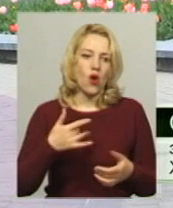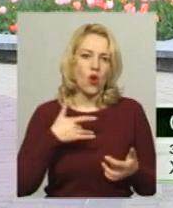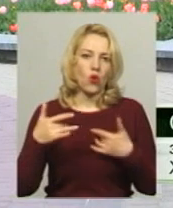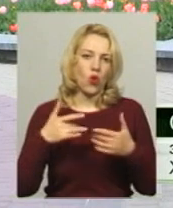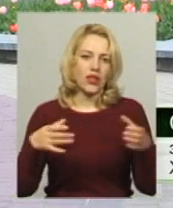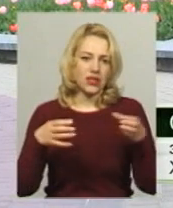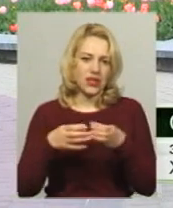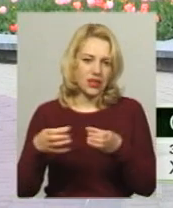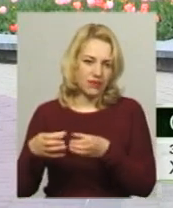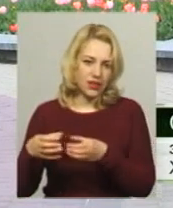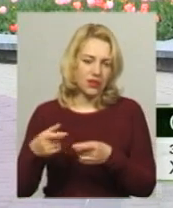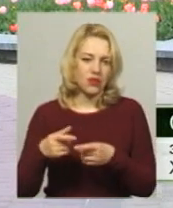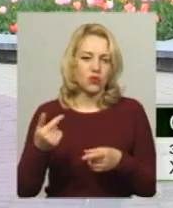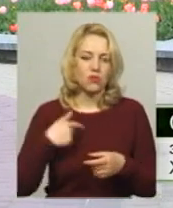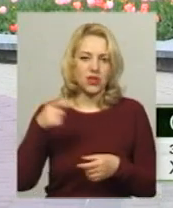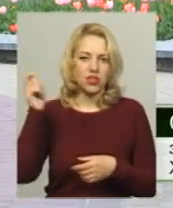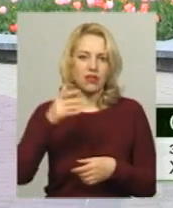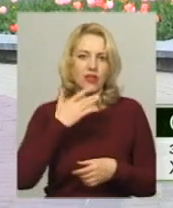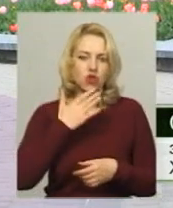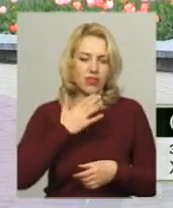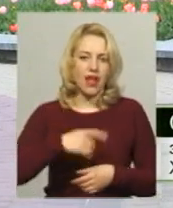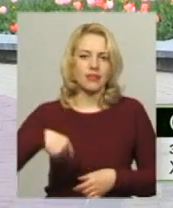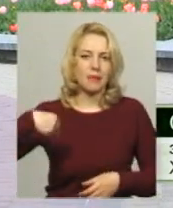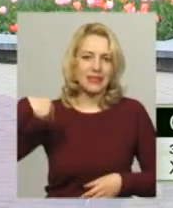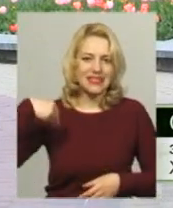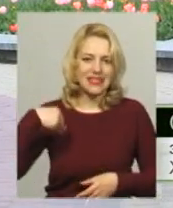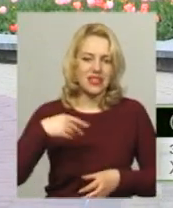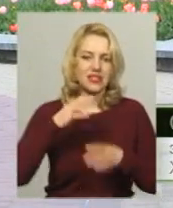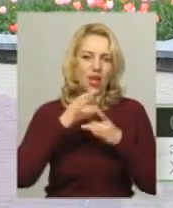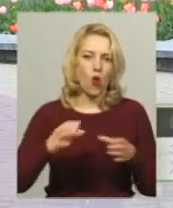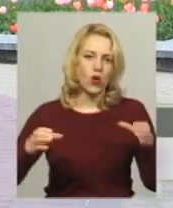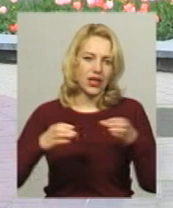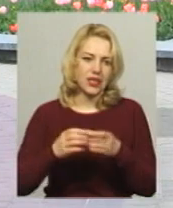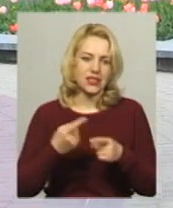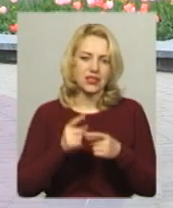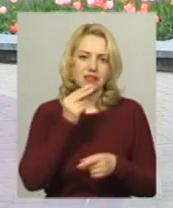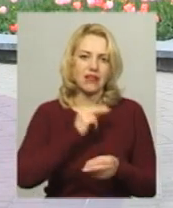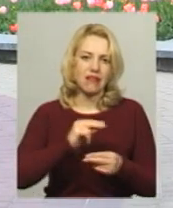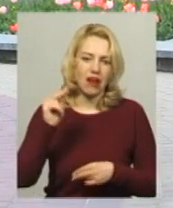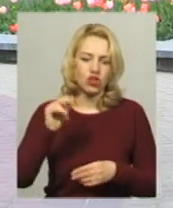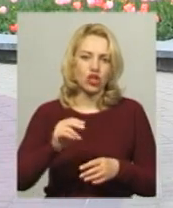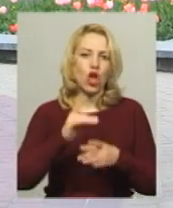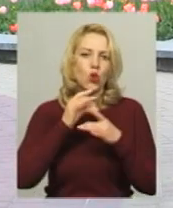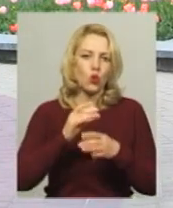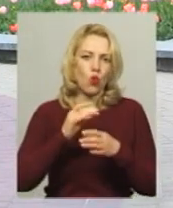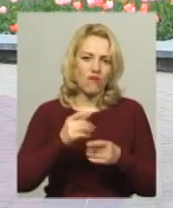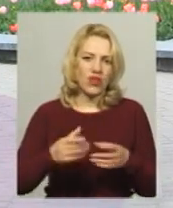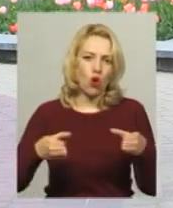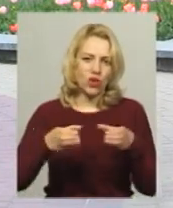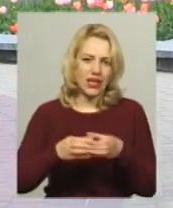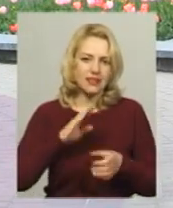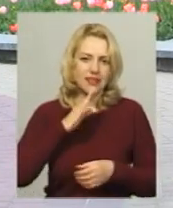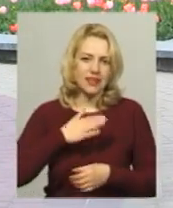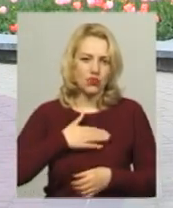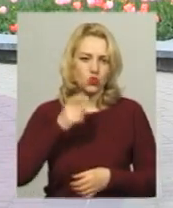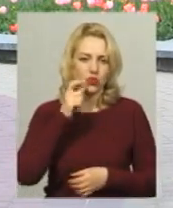До нас приїжджає Національний президентський оркестр, це один з кращих духових оркестрів нашої країни. До